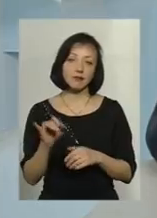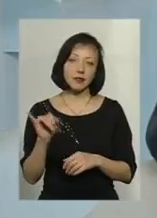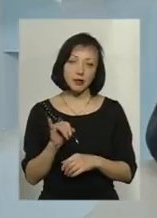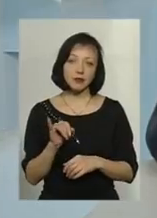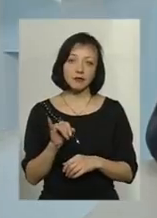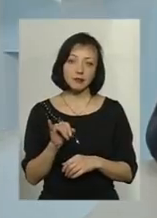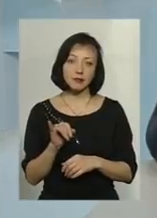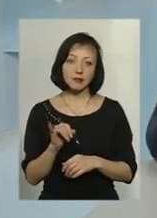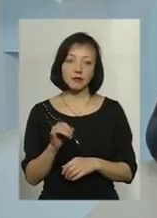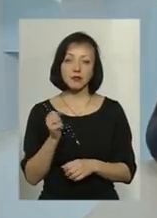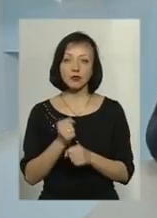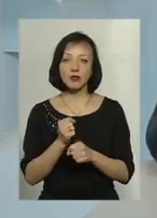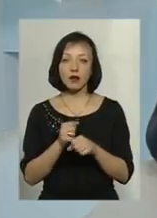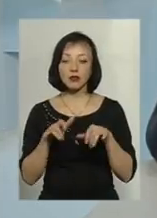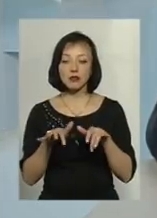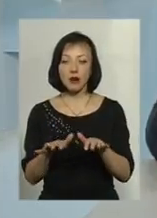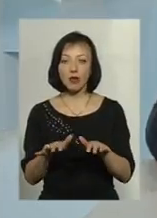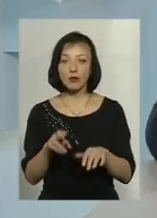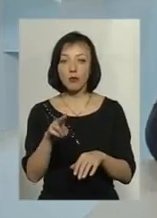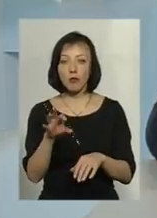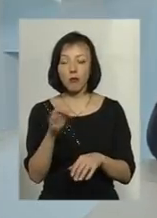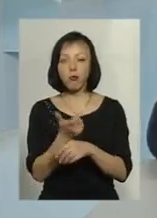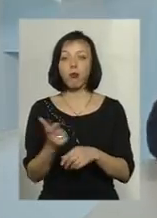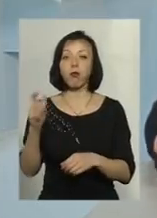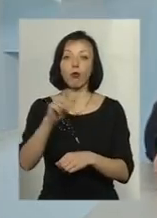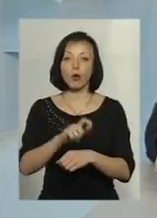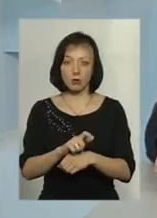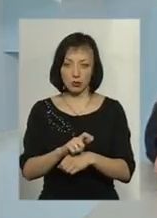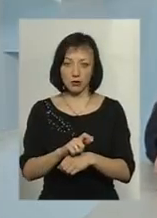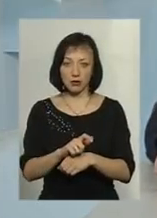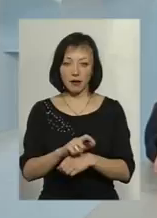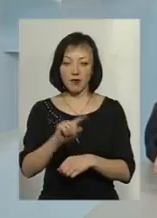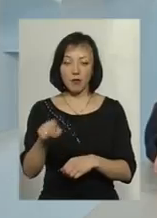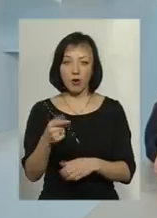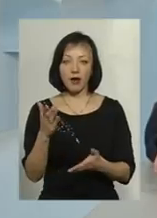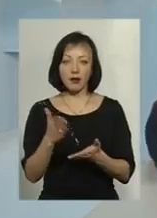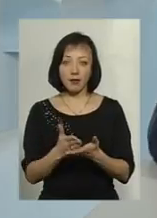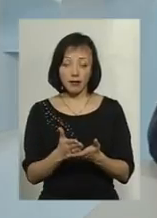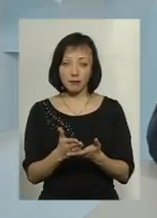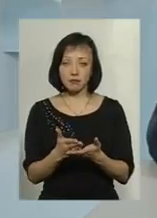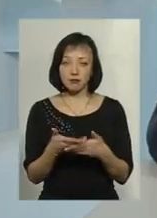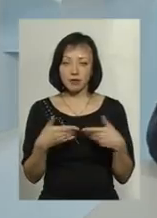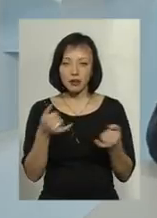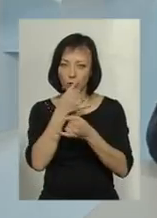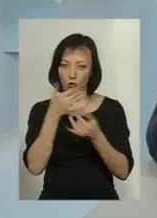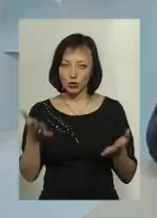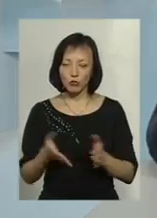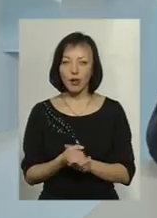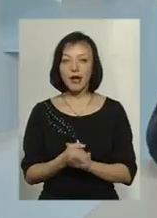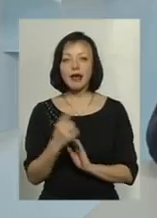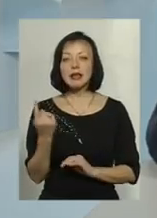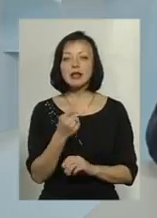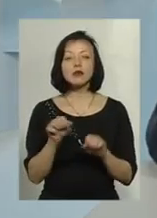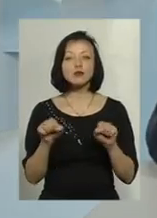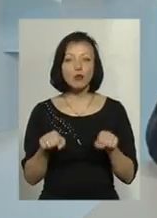І вживати заходів понад, скажімо так, ті вимоги, які є, ми не можемо. Єдине, де